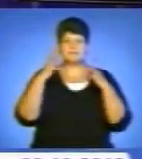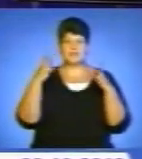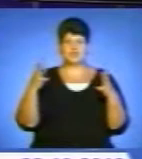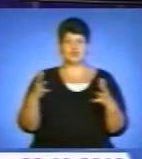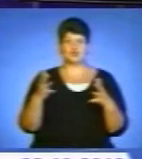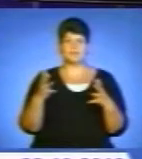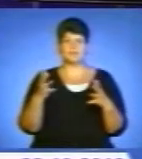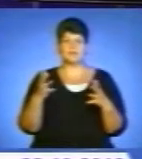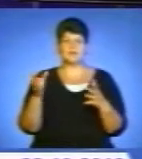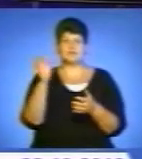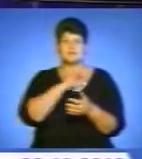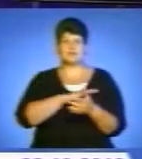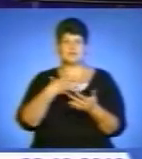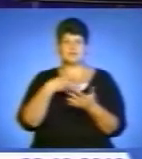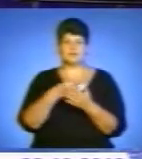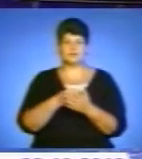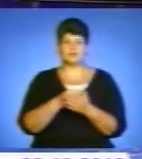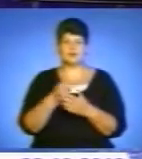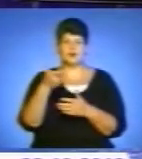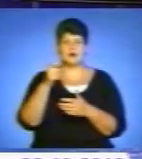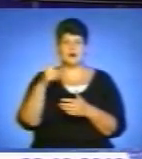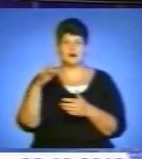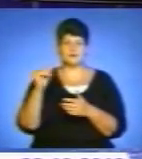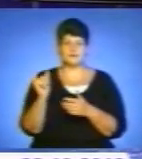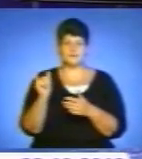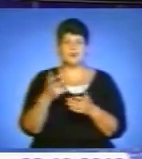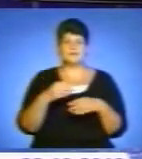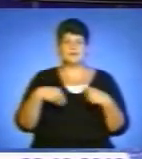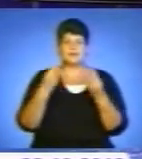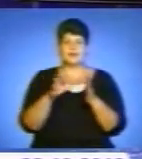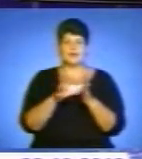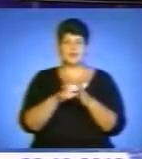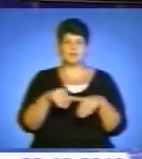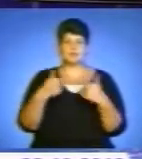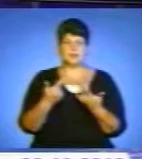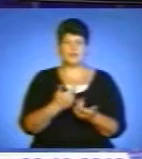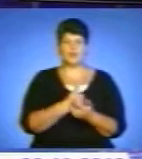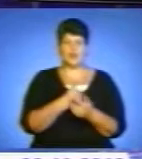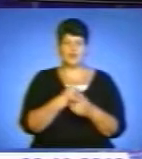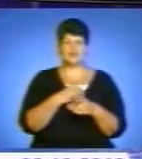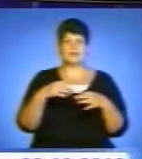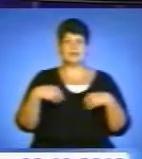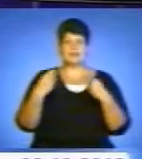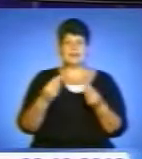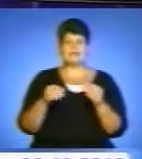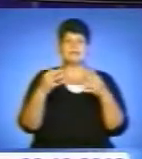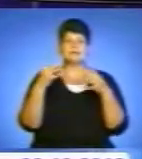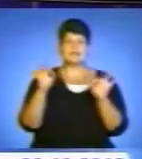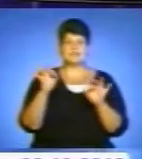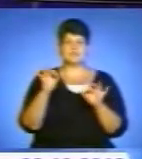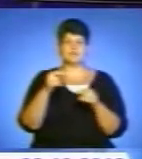палива. Наступне завдання – диверсифікація енергопоставок. Прагнення України отримати незалежність від східного сусіда